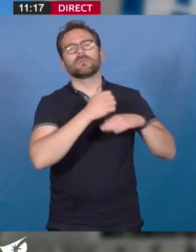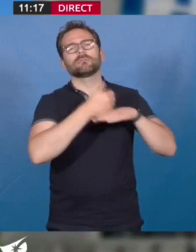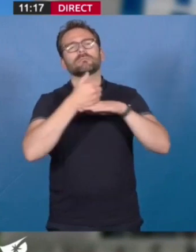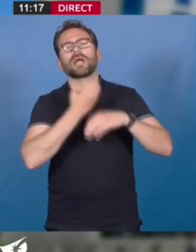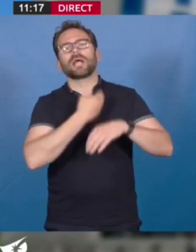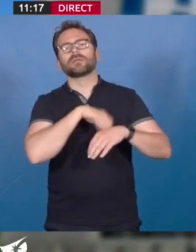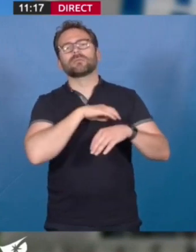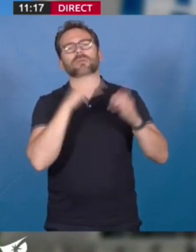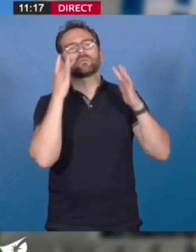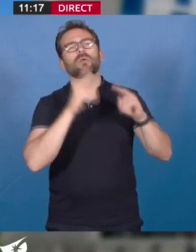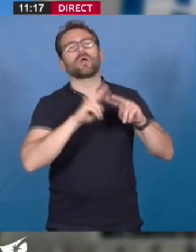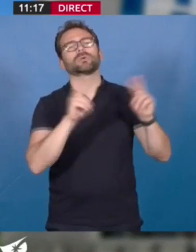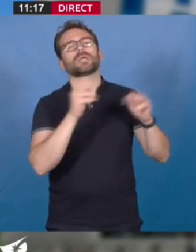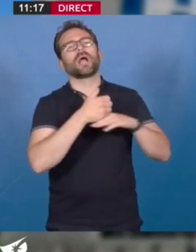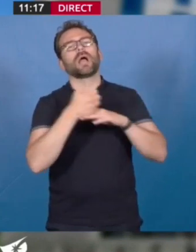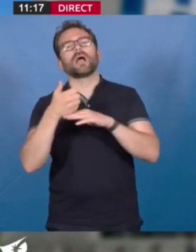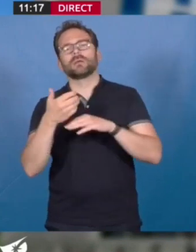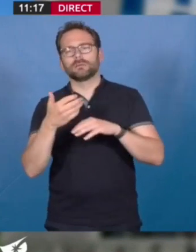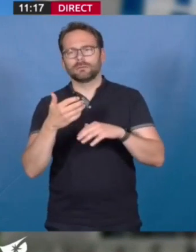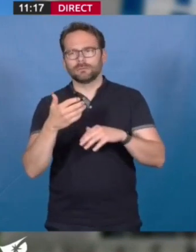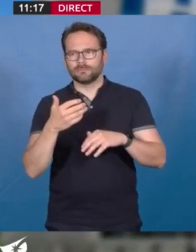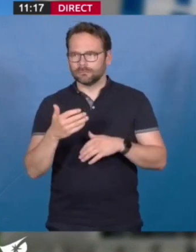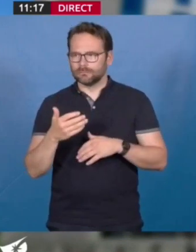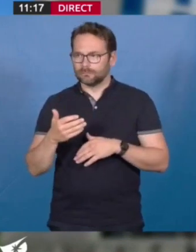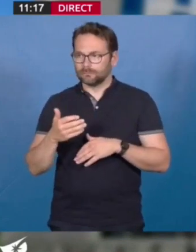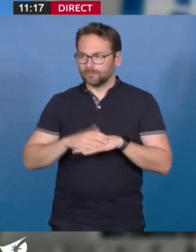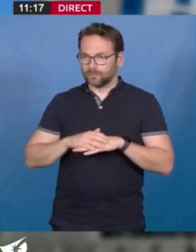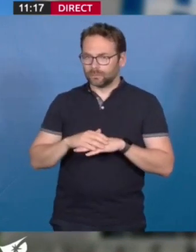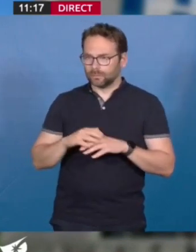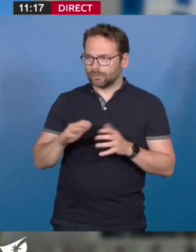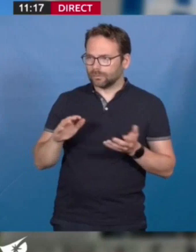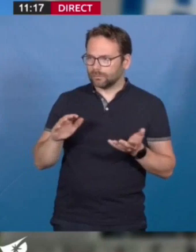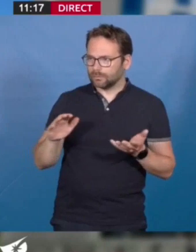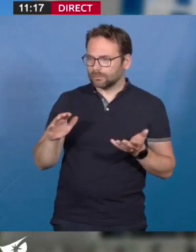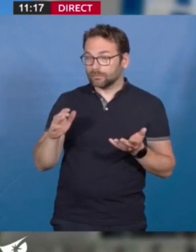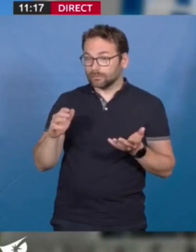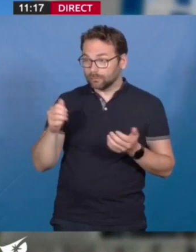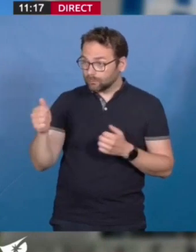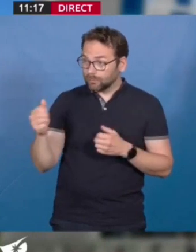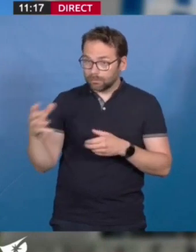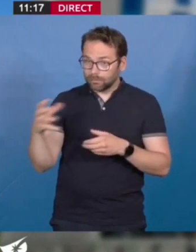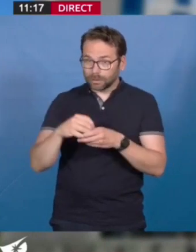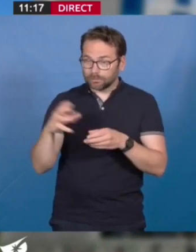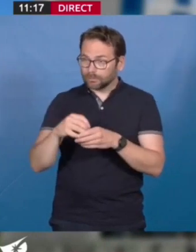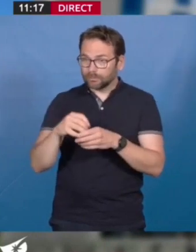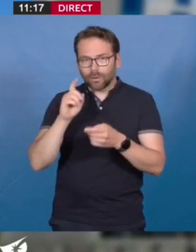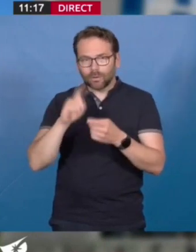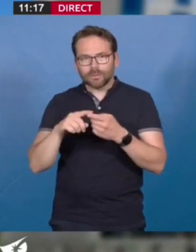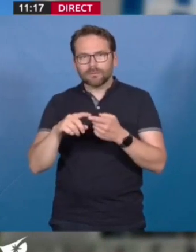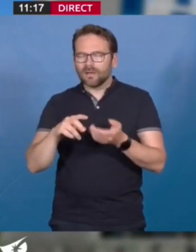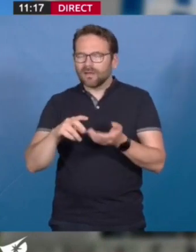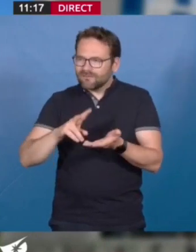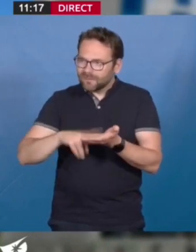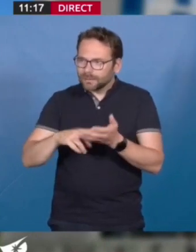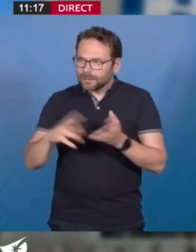tout ce que nous avons réalisé ensemble pour obtenir la manifestation de la vérité